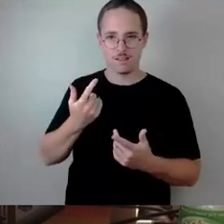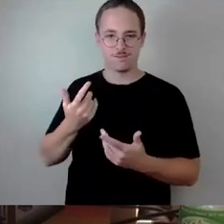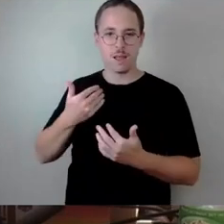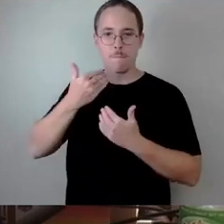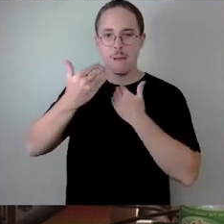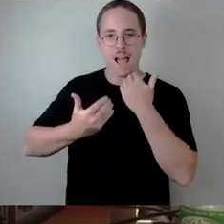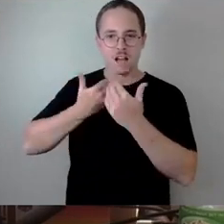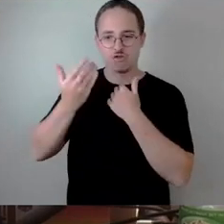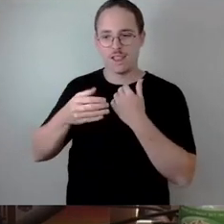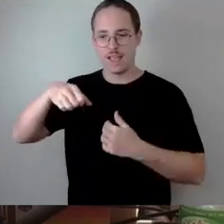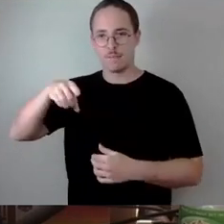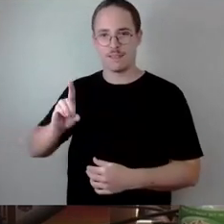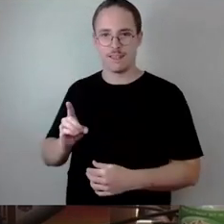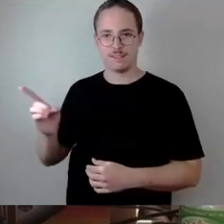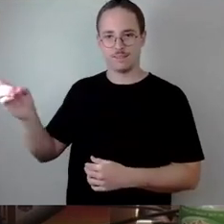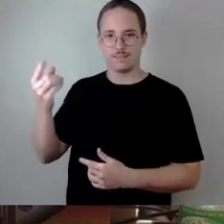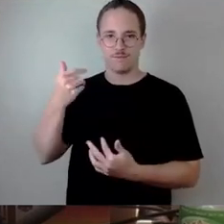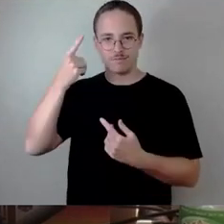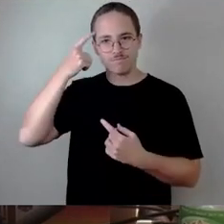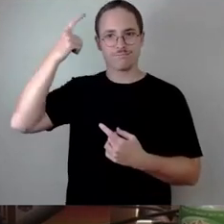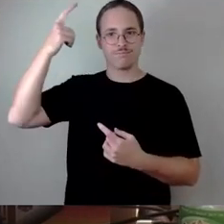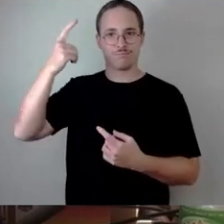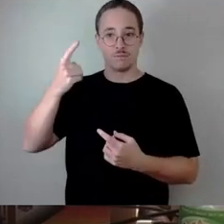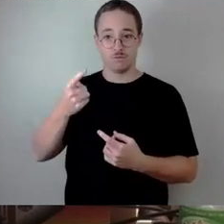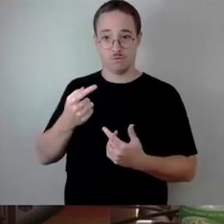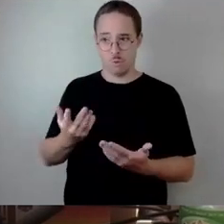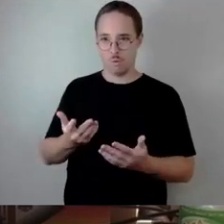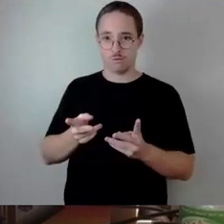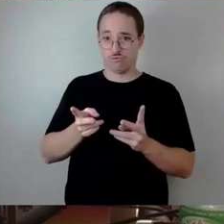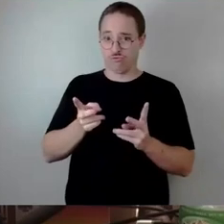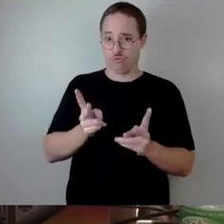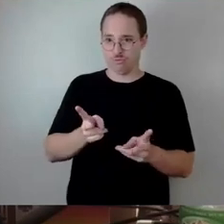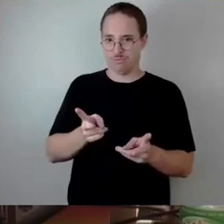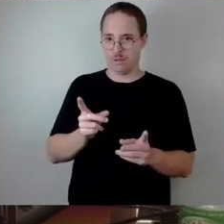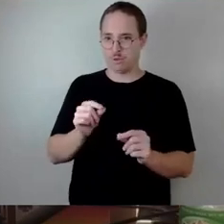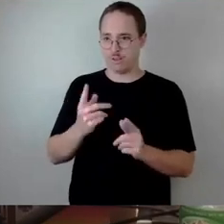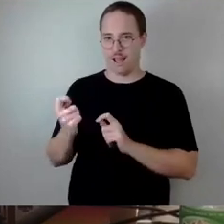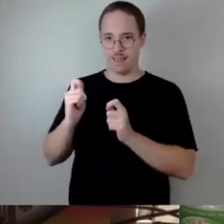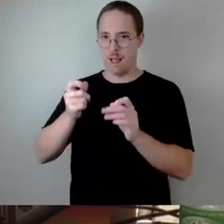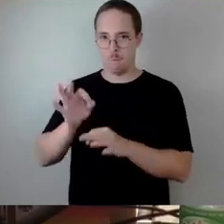Und wenn das der Fall ist, wäre natürlich der Antrag hier obsolet. Das würde ich jetzt schon mal bitten, nochmal von Seiten der Verwaltung klarzustellen.